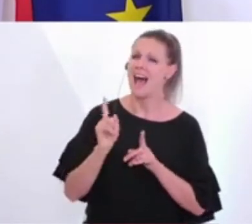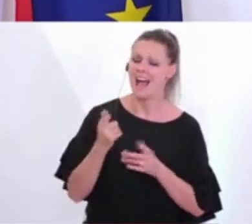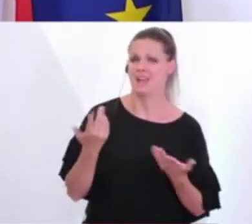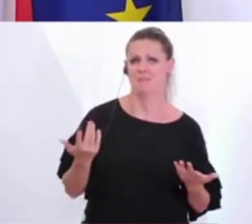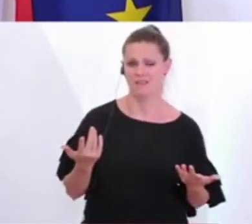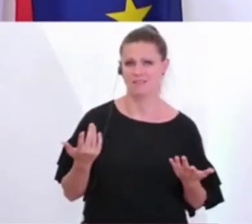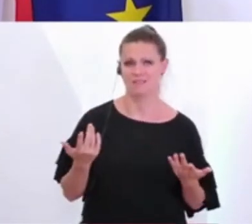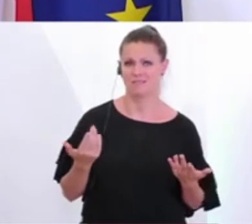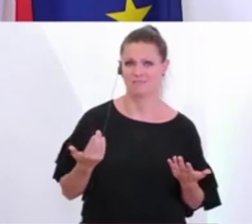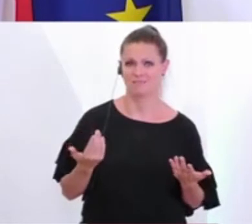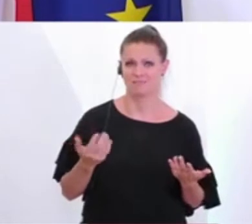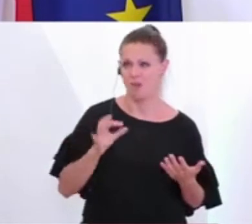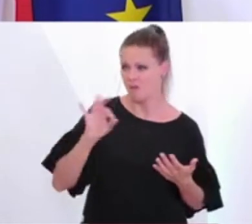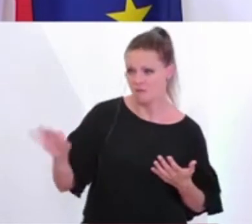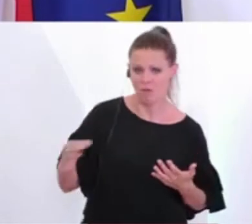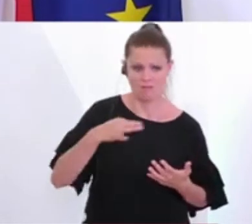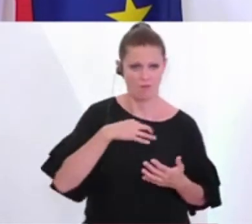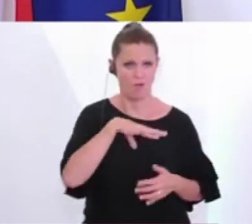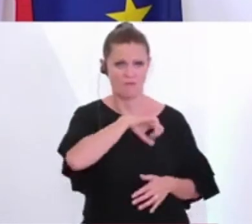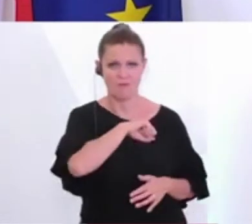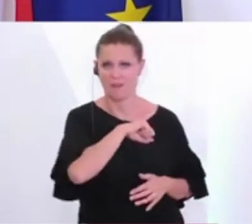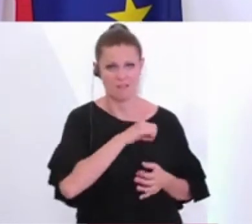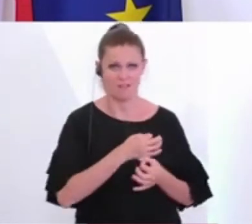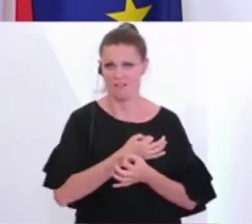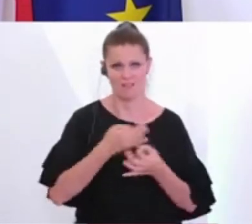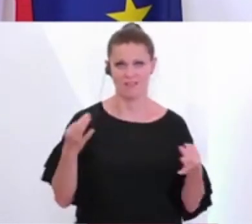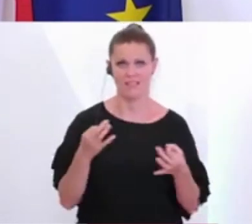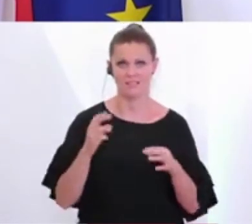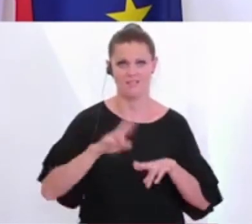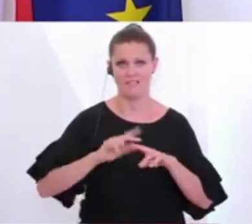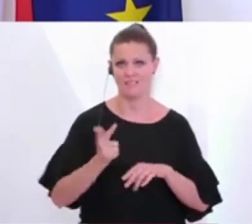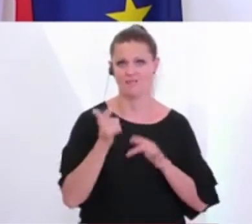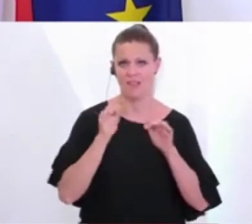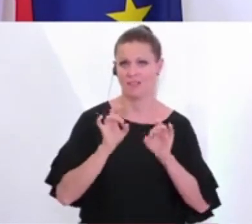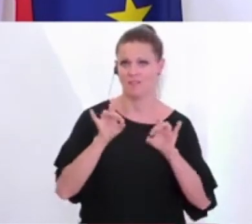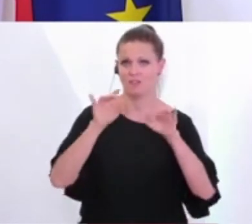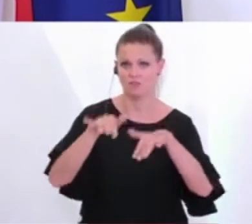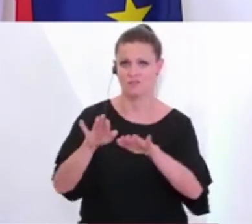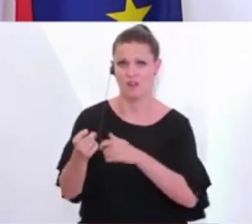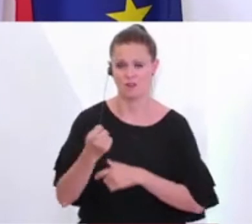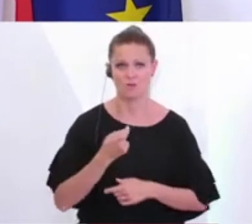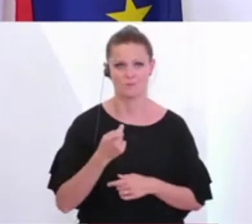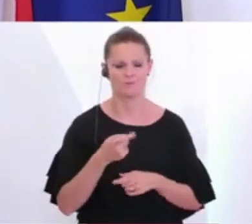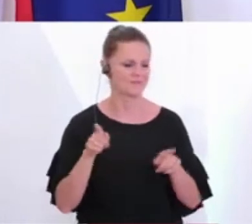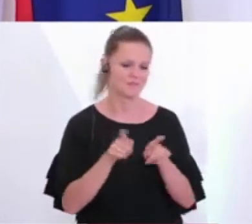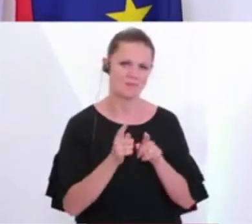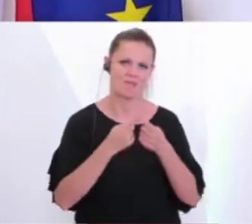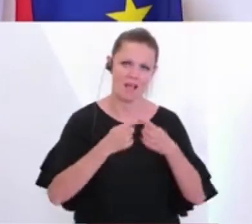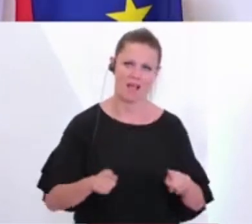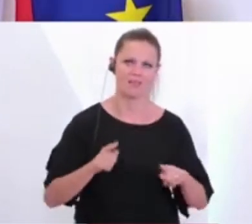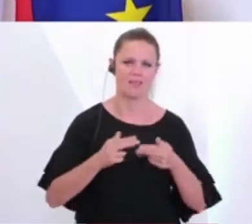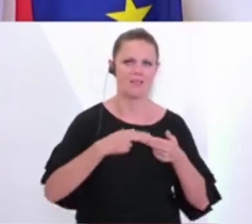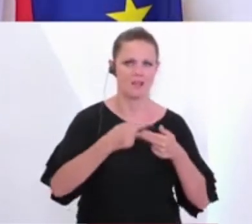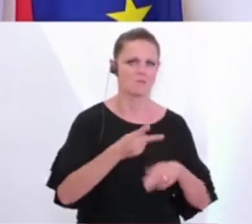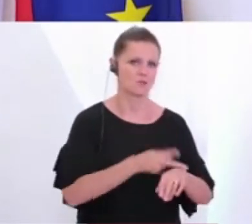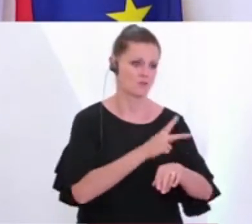weder Ihnen noch uns, wenn wir einer zweiten Welle gegenüberstehen. Wir schlagen hier einen Weg ein, den auch andere Nachbarstaaten einschlagen.